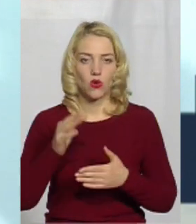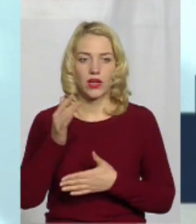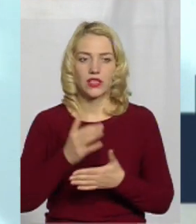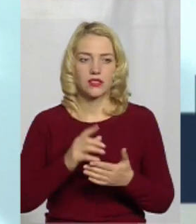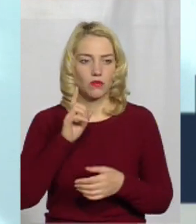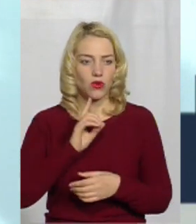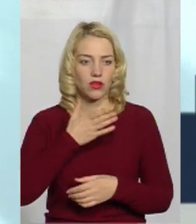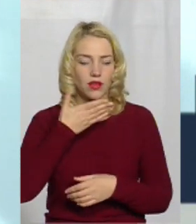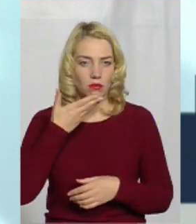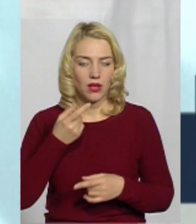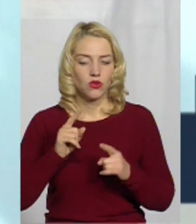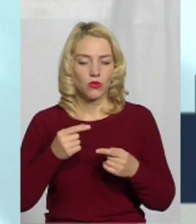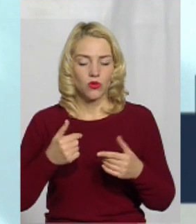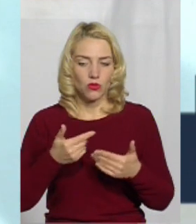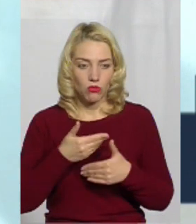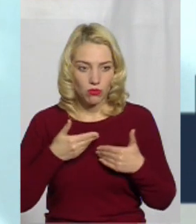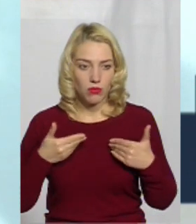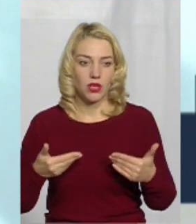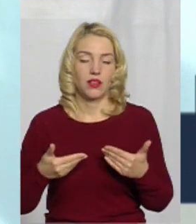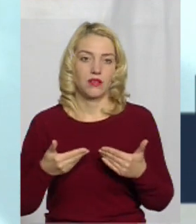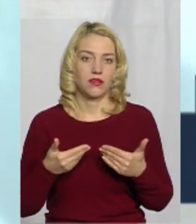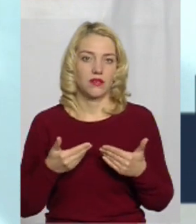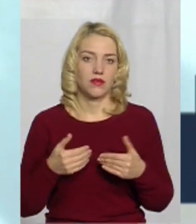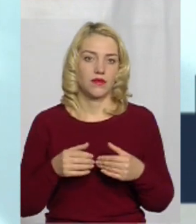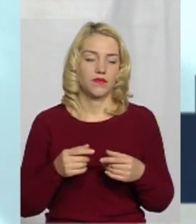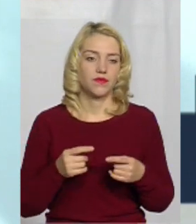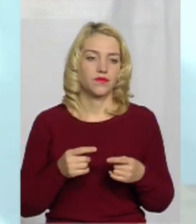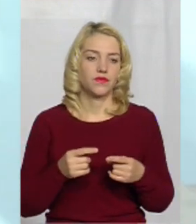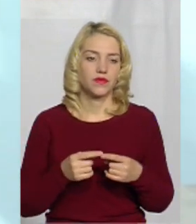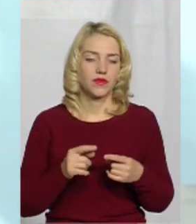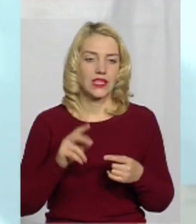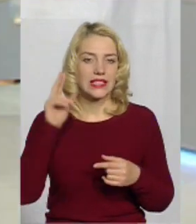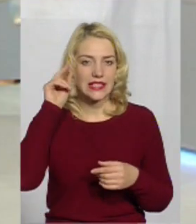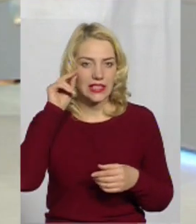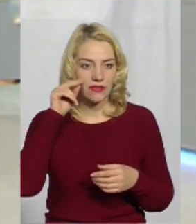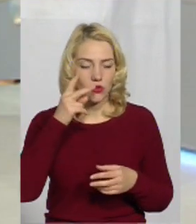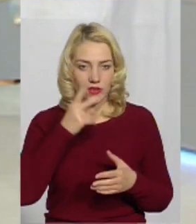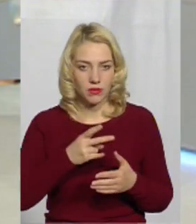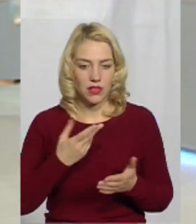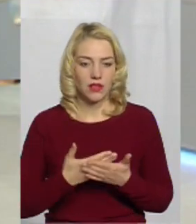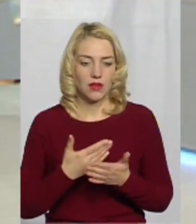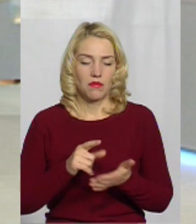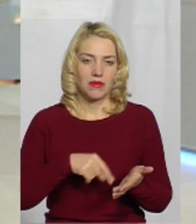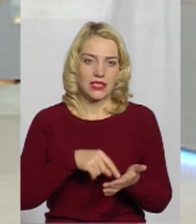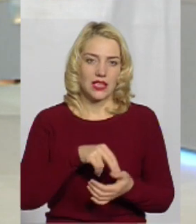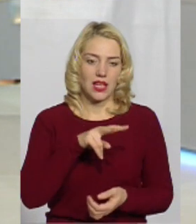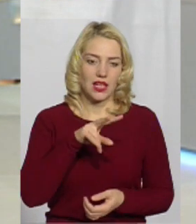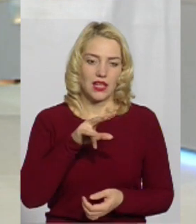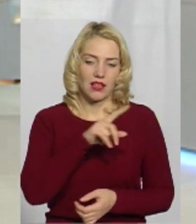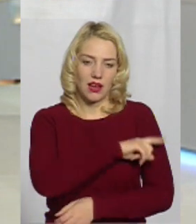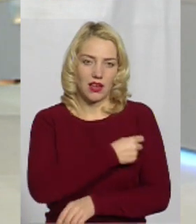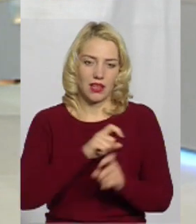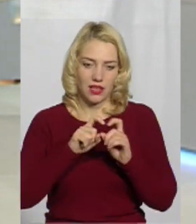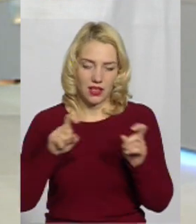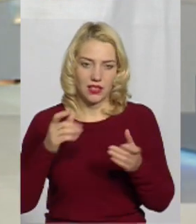немає, через те ми відштовхуємося від таких цифр. В міській лікарні у нас зараз